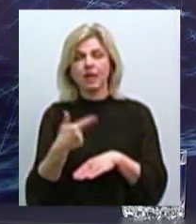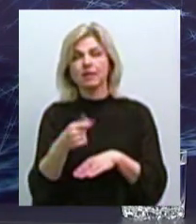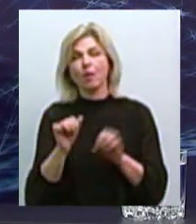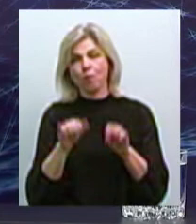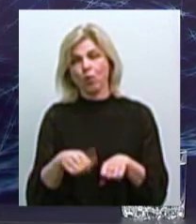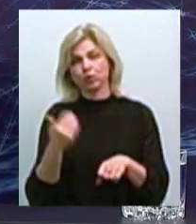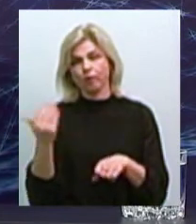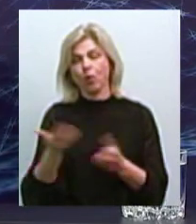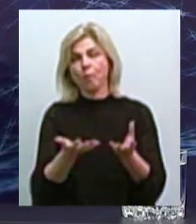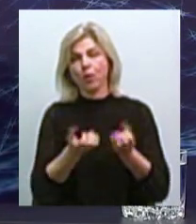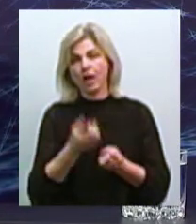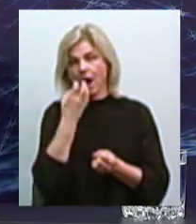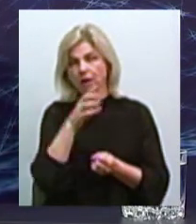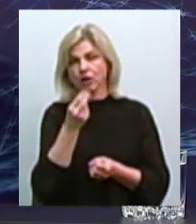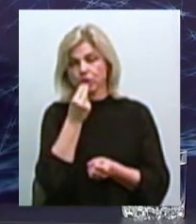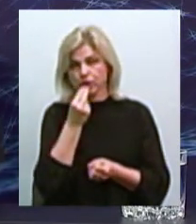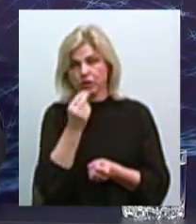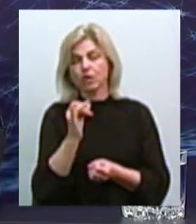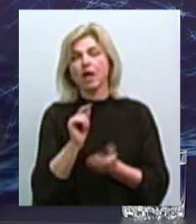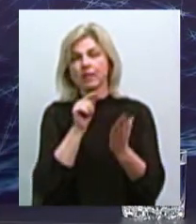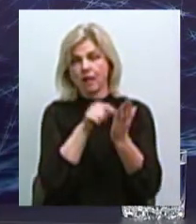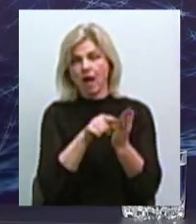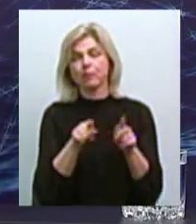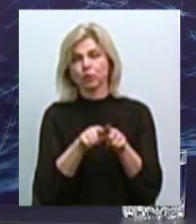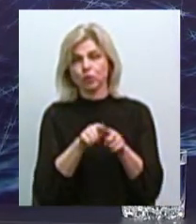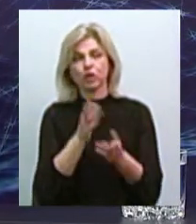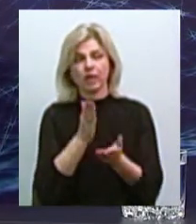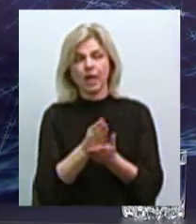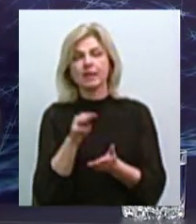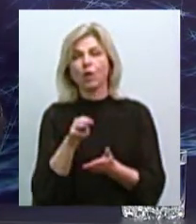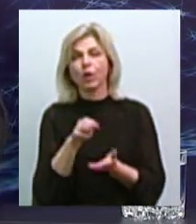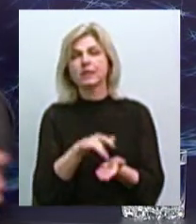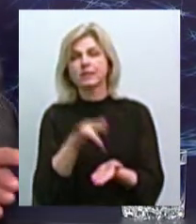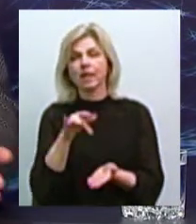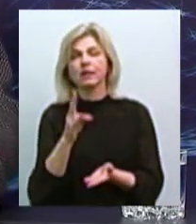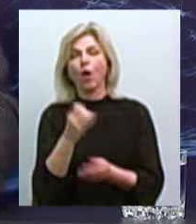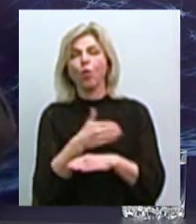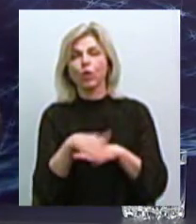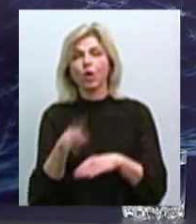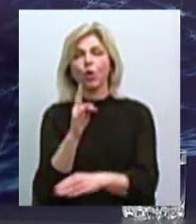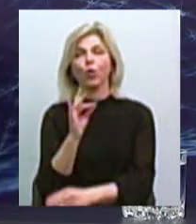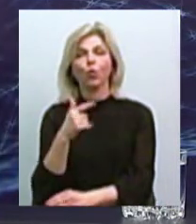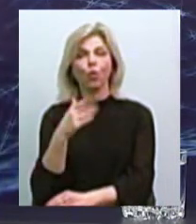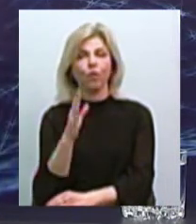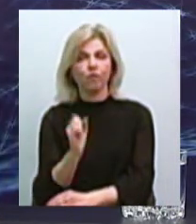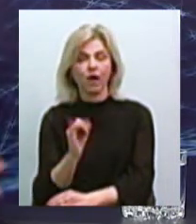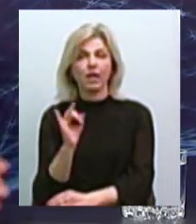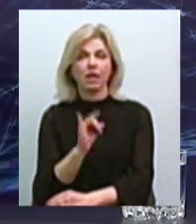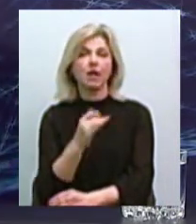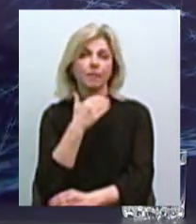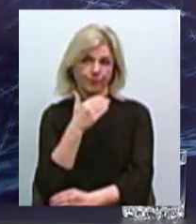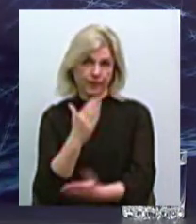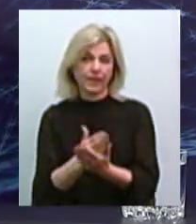отримати гарячу їжу. І там у нас теж є в наших територіальних центрах і на Кургові є вже невеличка база речей,